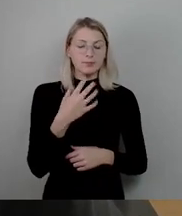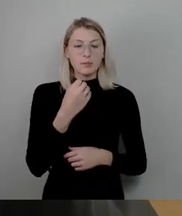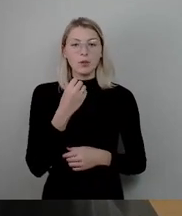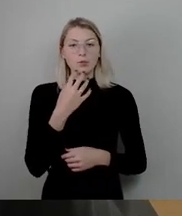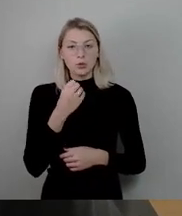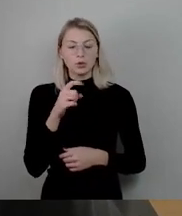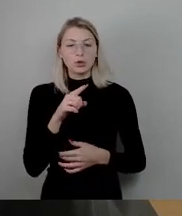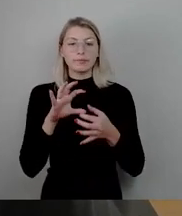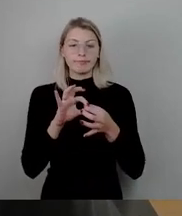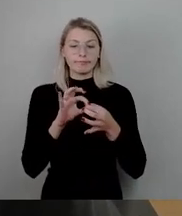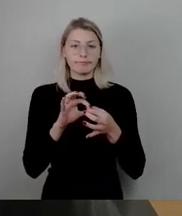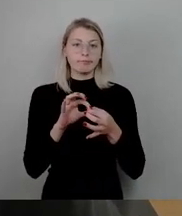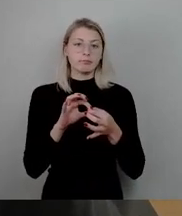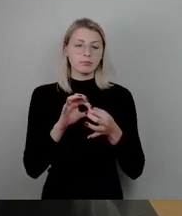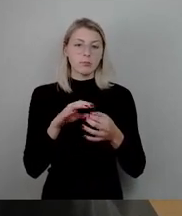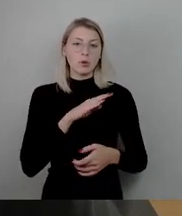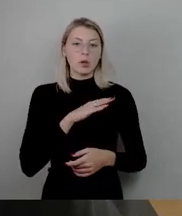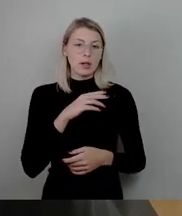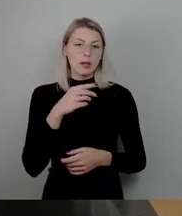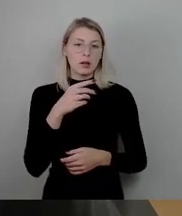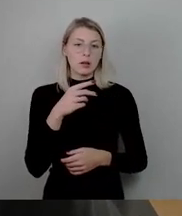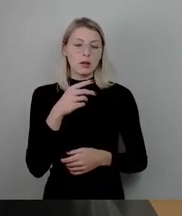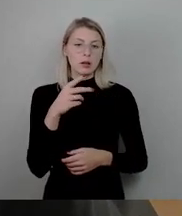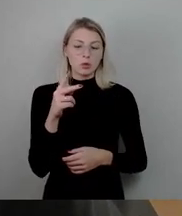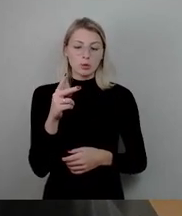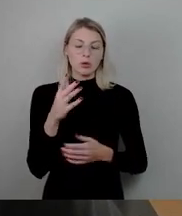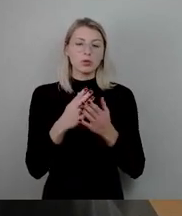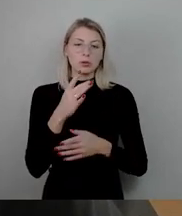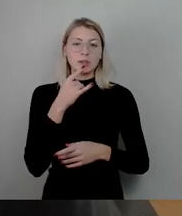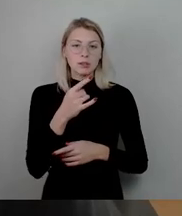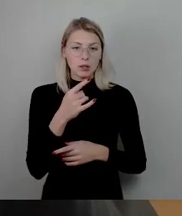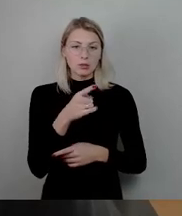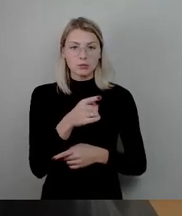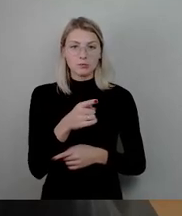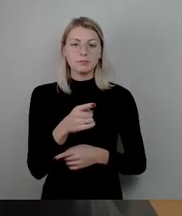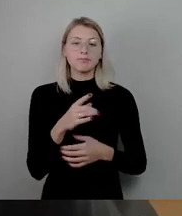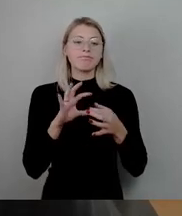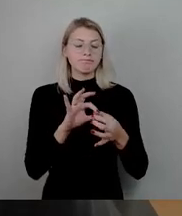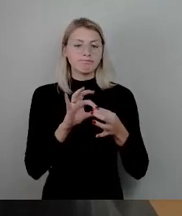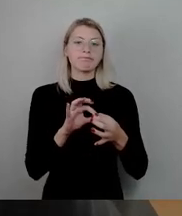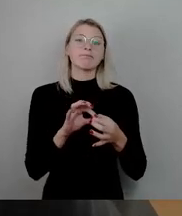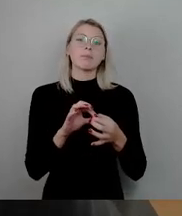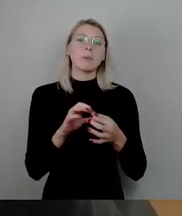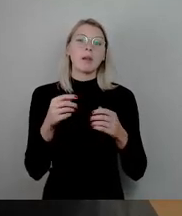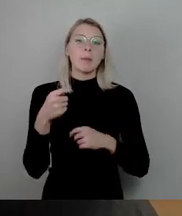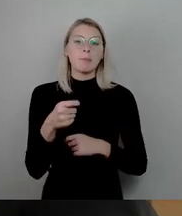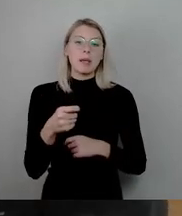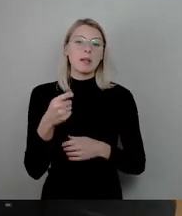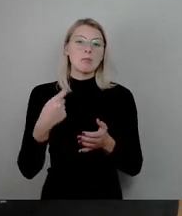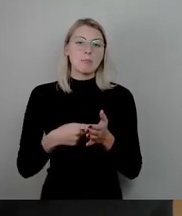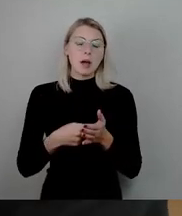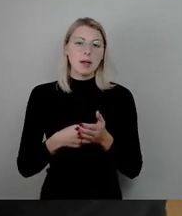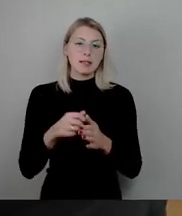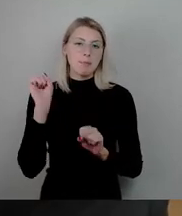Kollege Krüger hier gesagt hat zu dem Thema Mietpreisbremse. Das würde ich ganz gerne mal einem kleinen